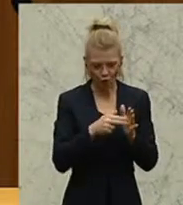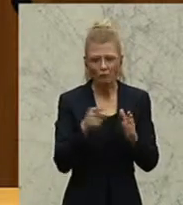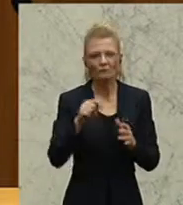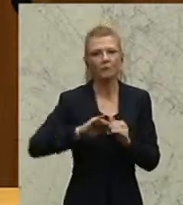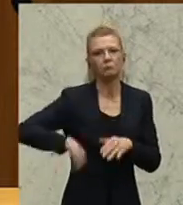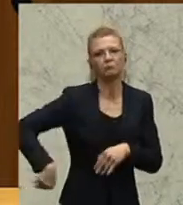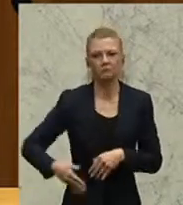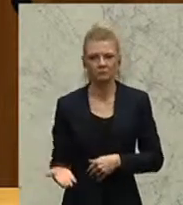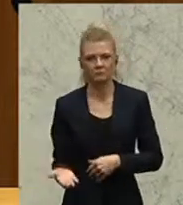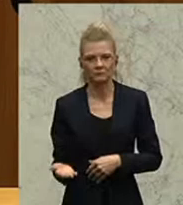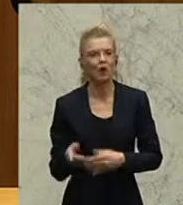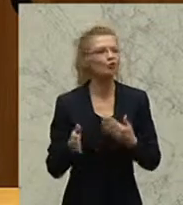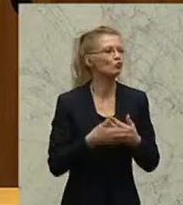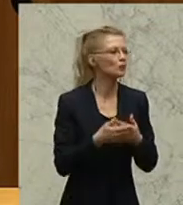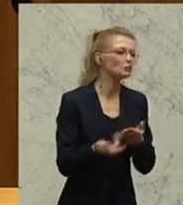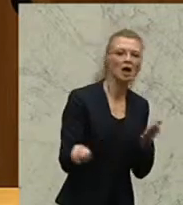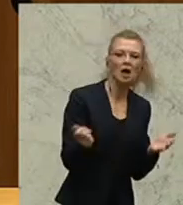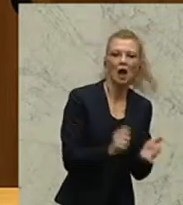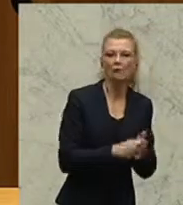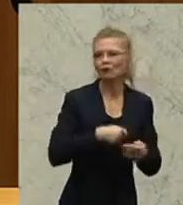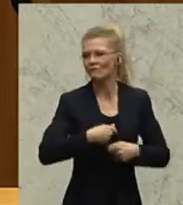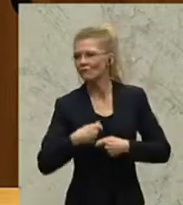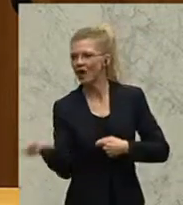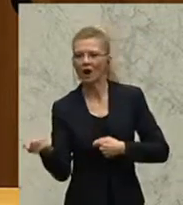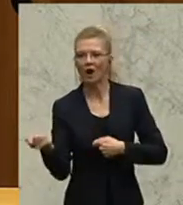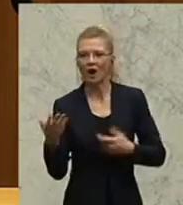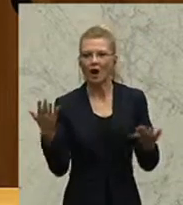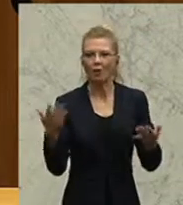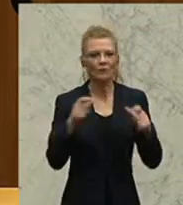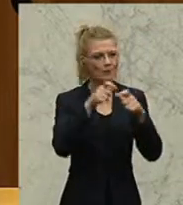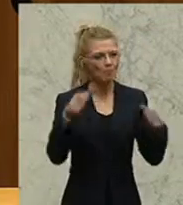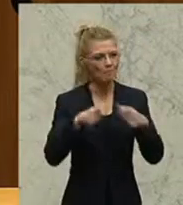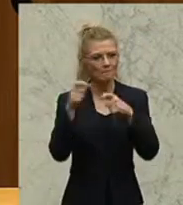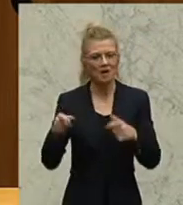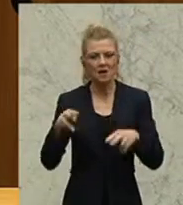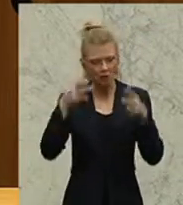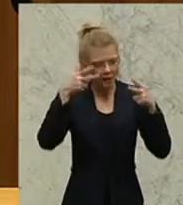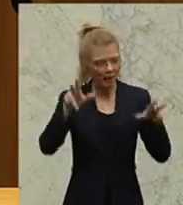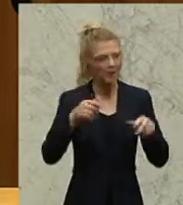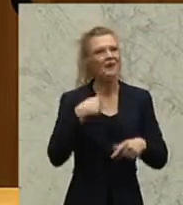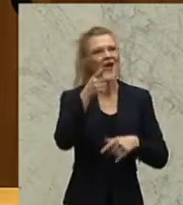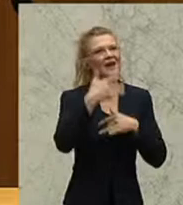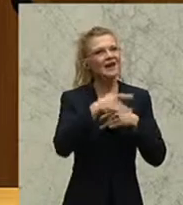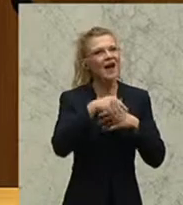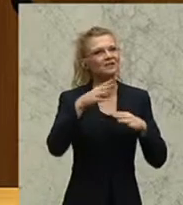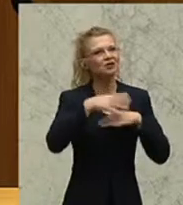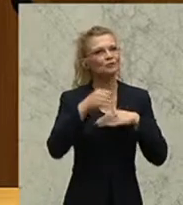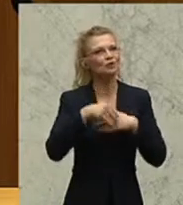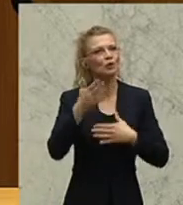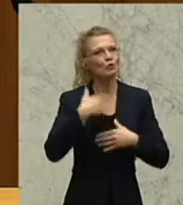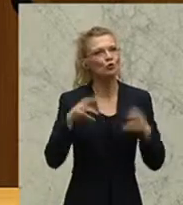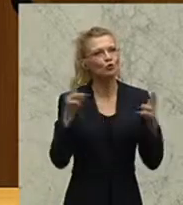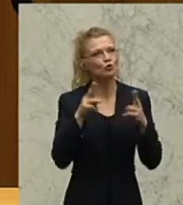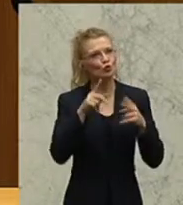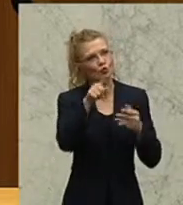Liegenschaften, Immobilienwirtschaft der Republik. Ich möchte dem Gast aus Schweden da einen kurzen Einblick geben in zwei spezielle